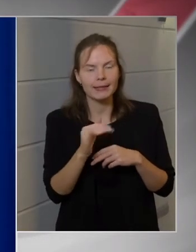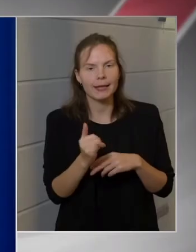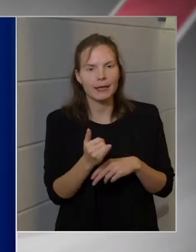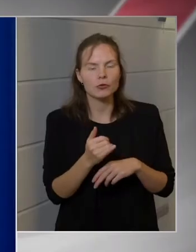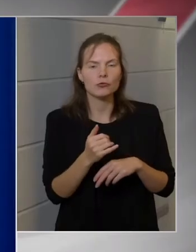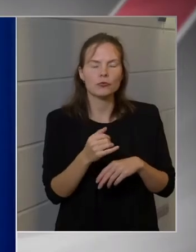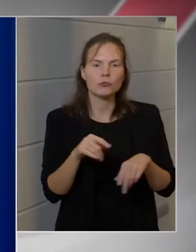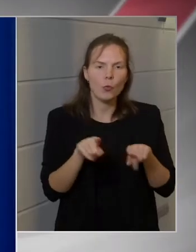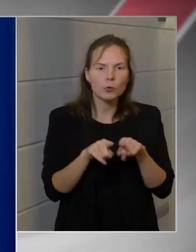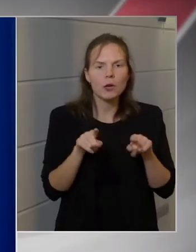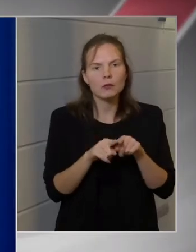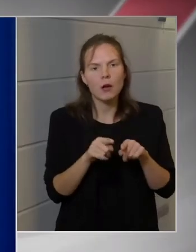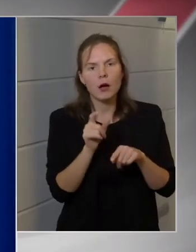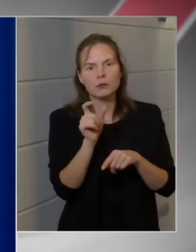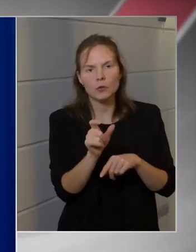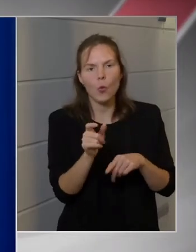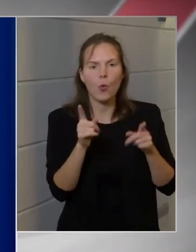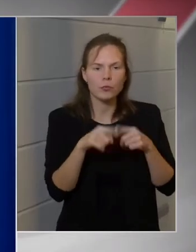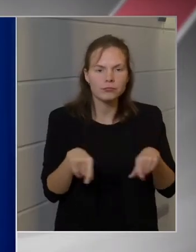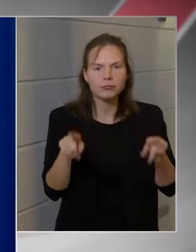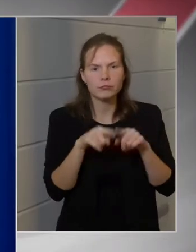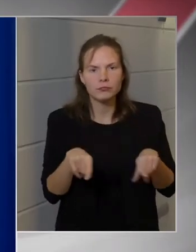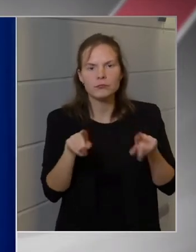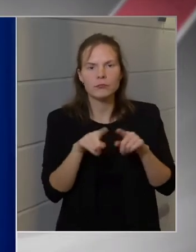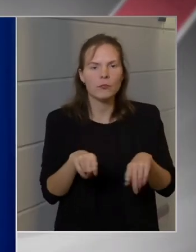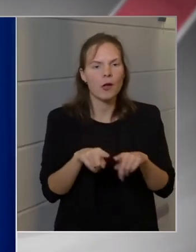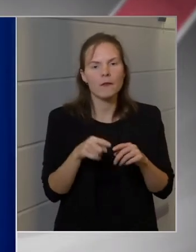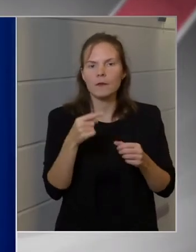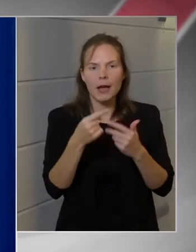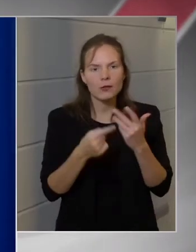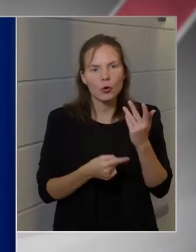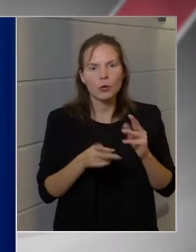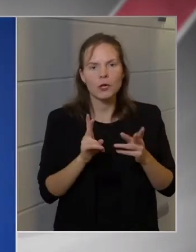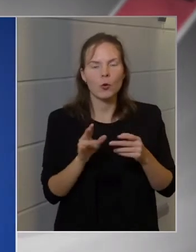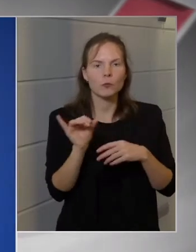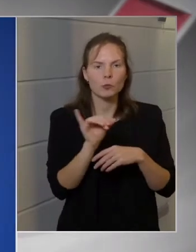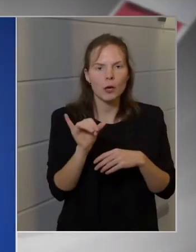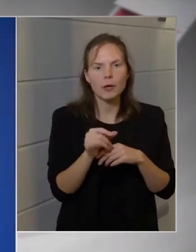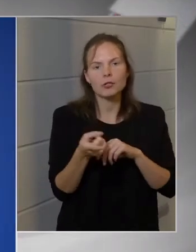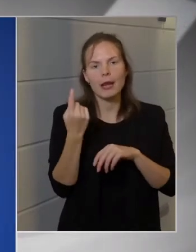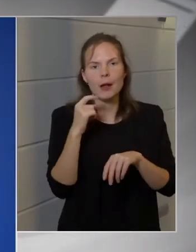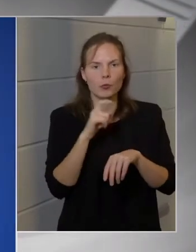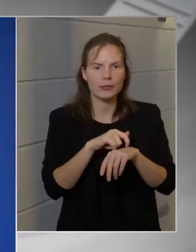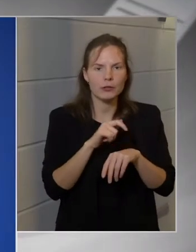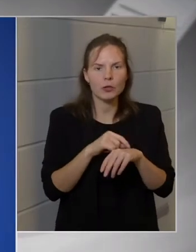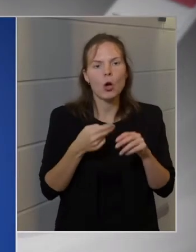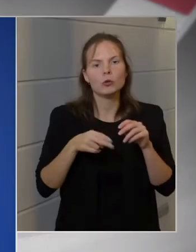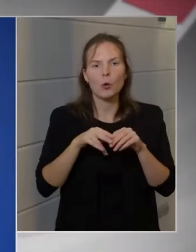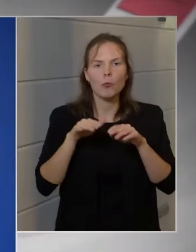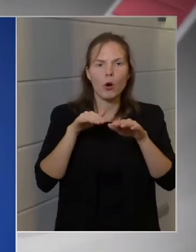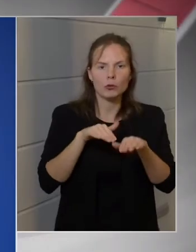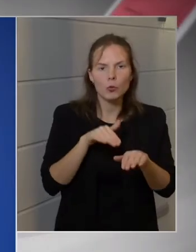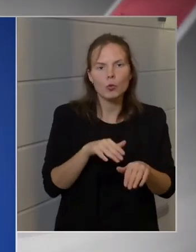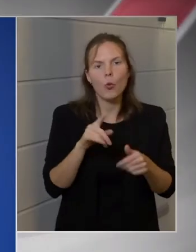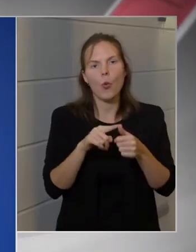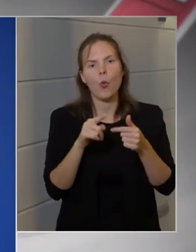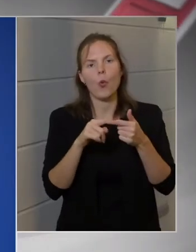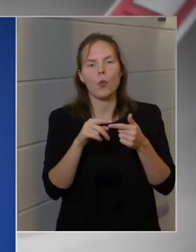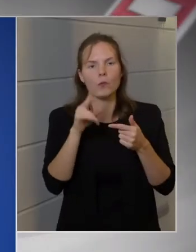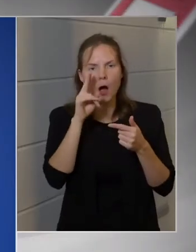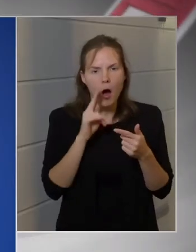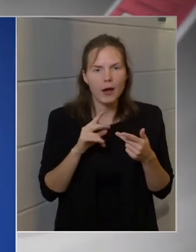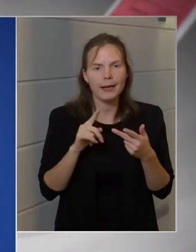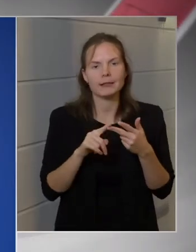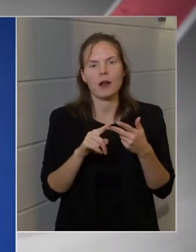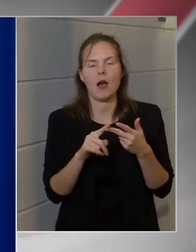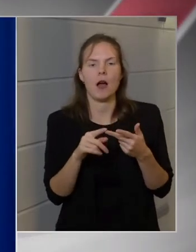ugyanazokkal a szavakkal sokszor szó szerint ugyanúgy felsorolta azt, hogy Budapesten az elmúlt időszakban több lett a dugó, több lett a hajléktalan,